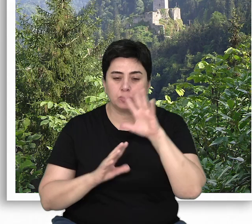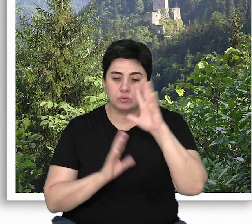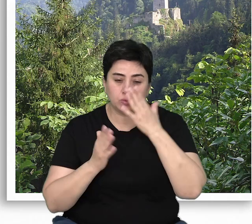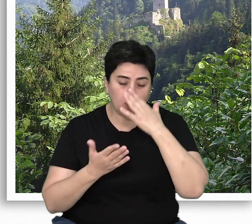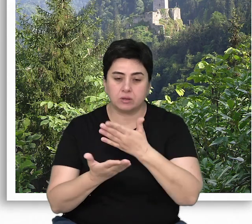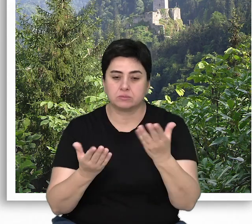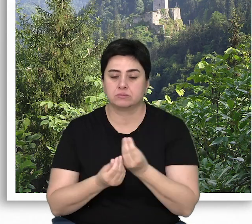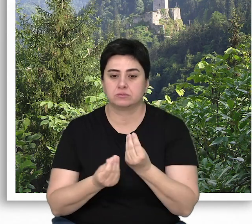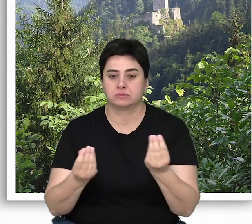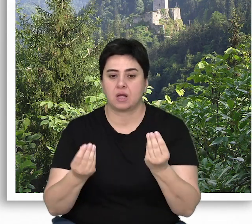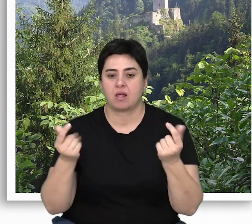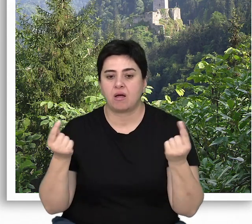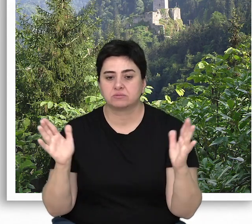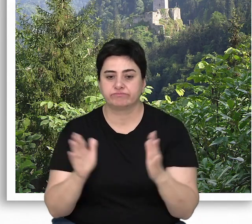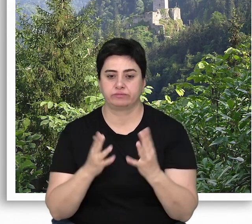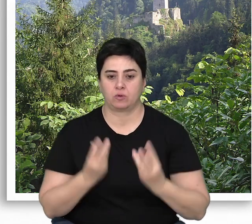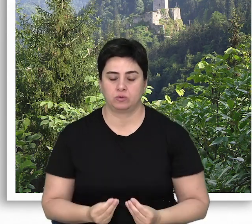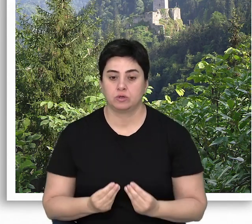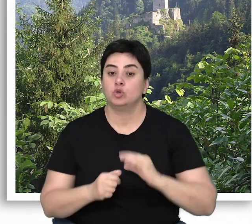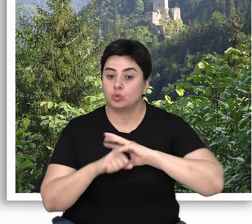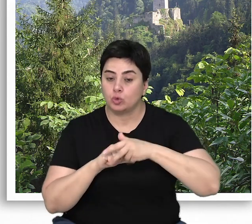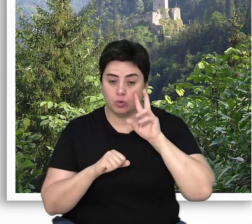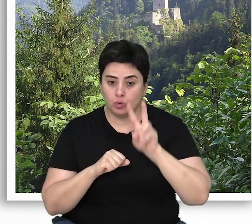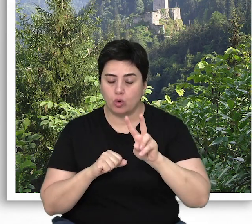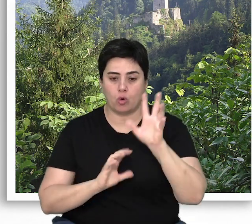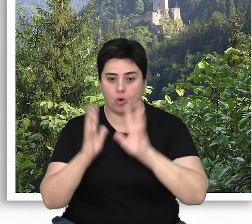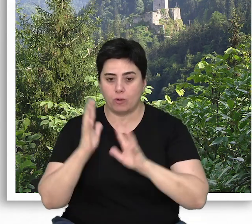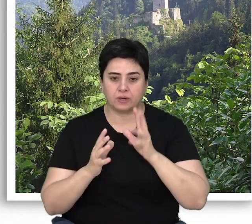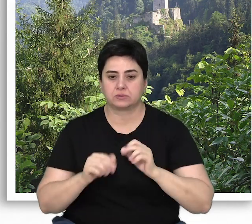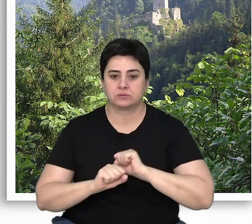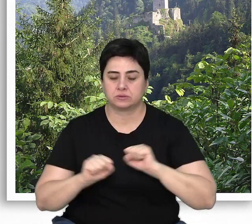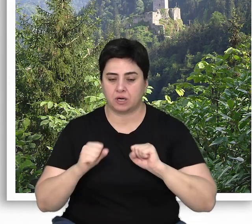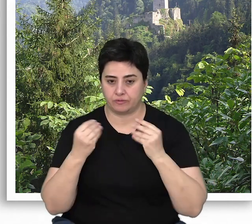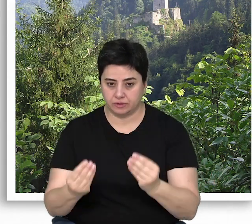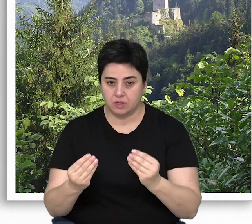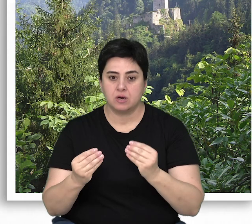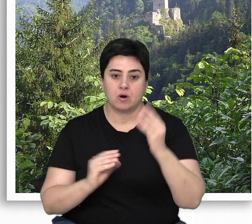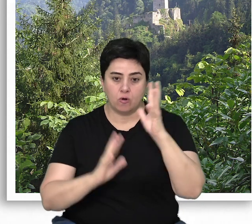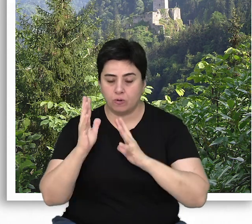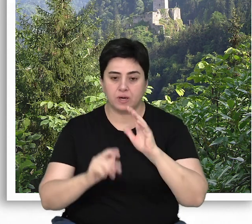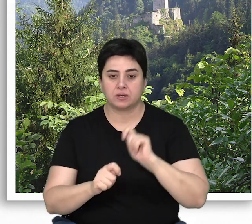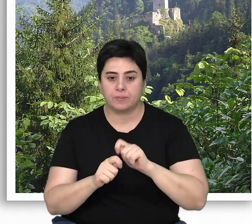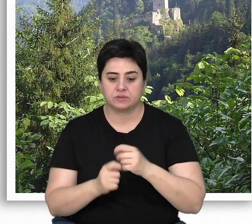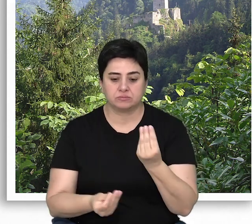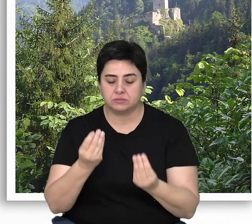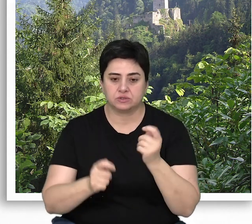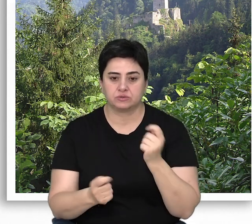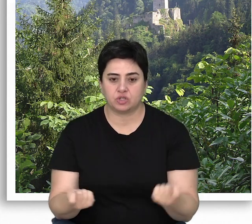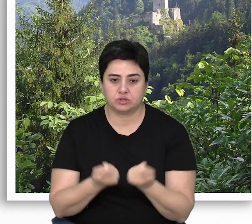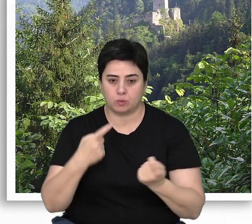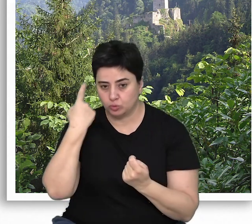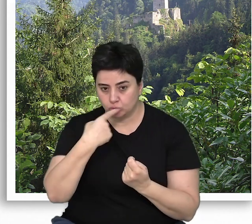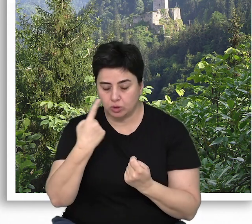Yaşlı Ormanların miktarı her geçen gün azalıyor. Dünyada görülen orman tahribatı yanında, ormanda yapılan üretim